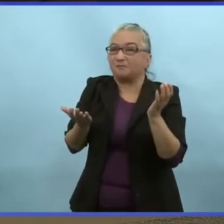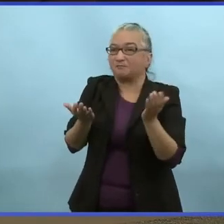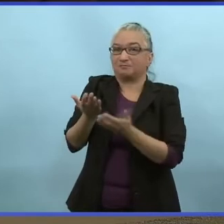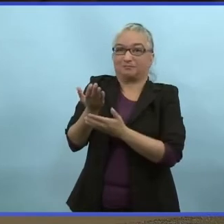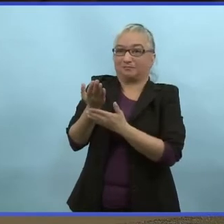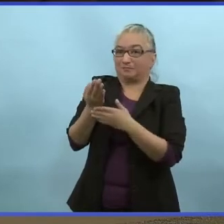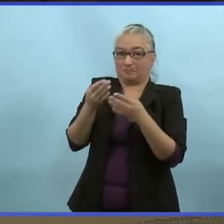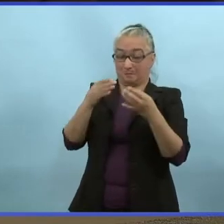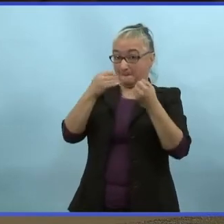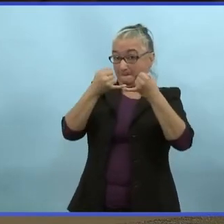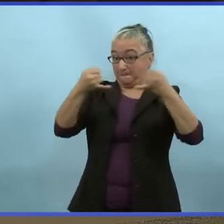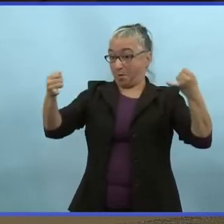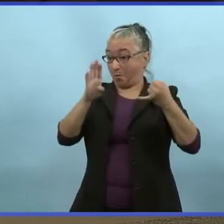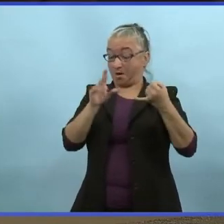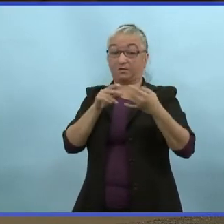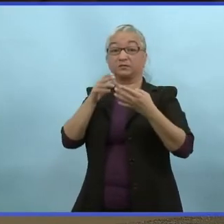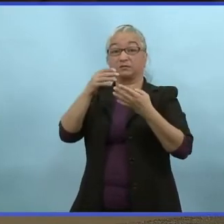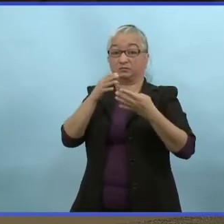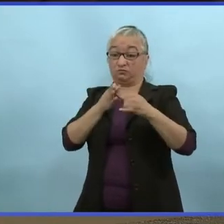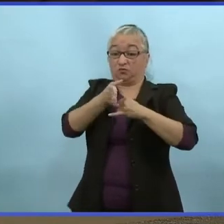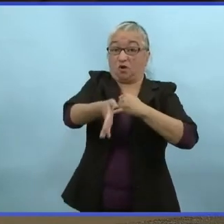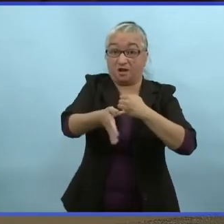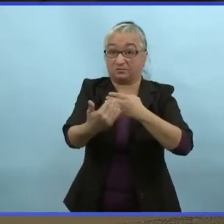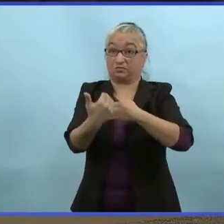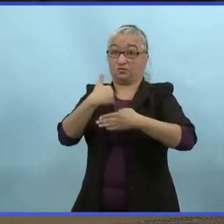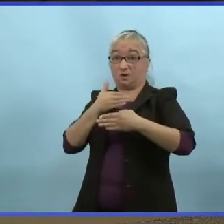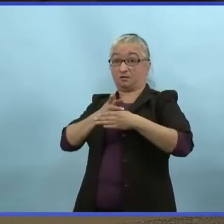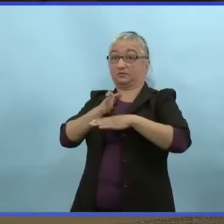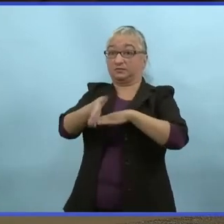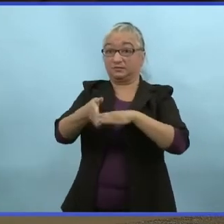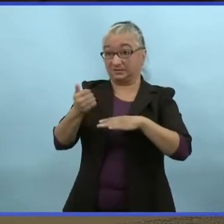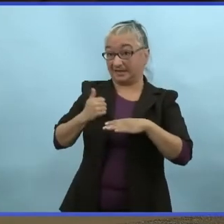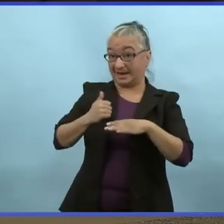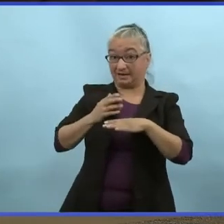comment ça va se passer, par exemple, à la frontière avec les États-Unis ?